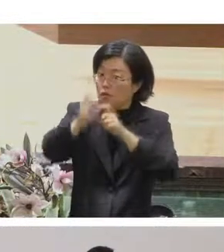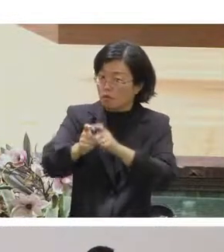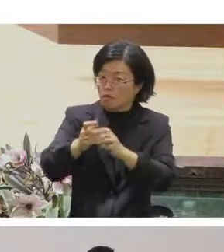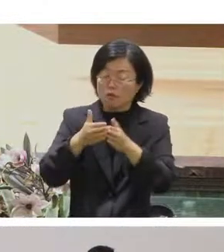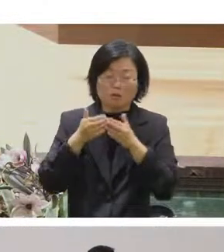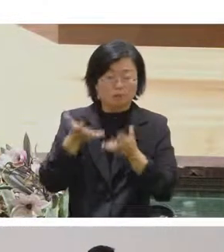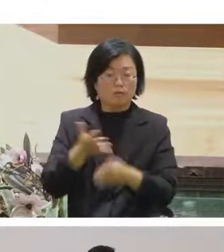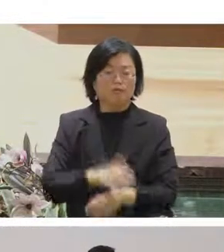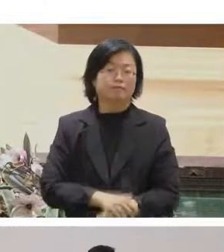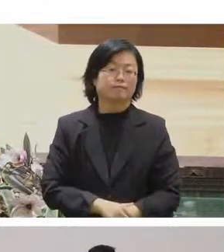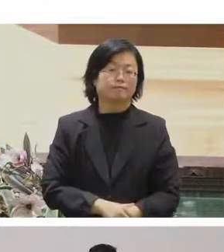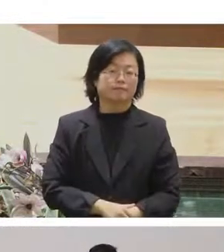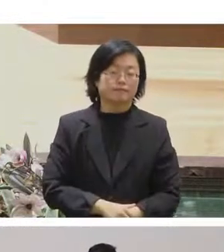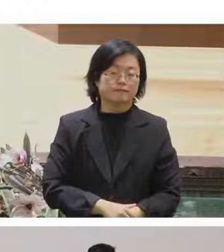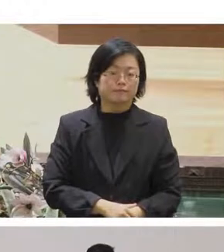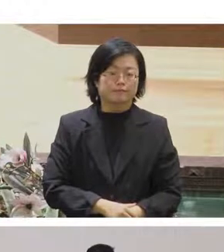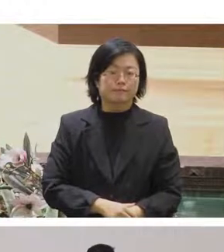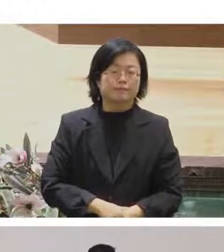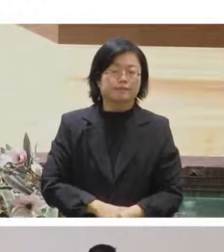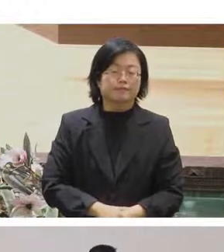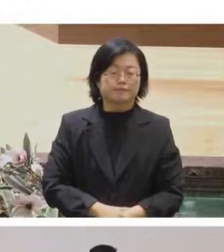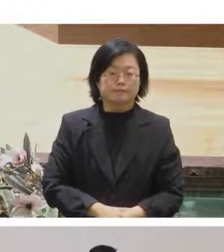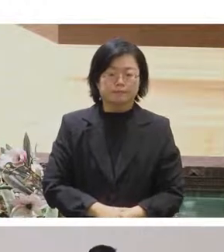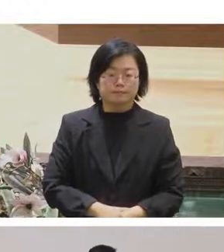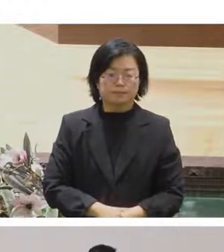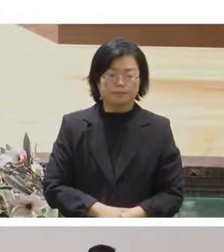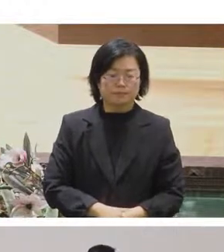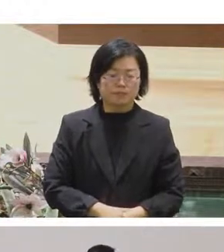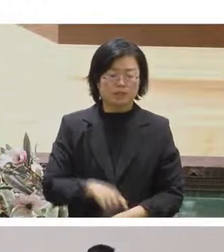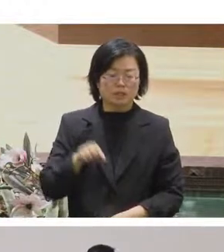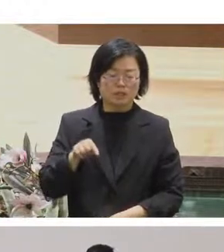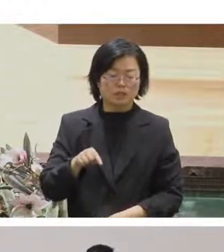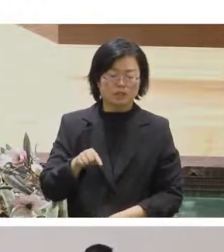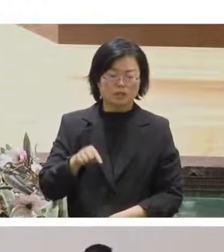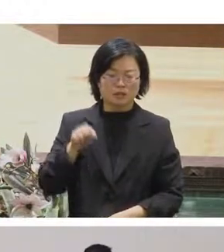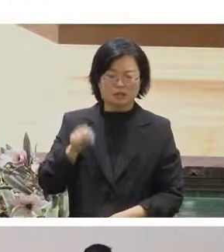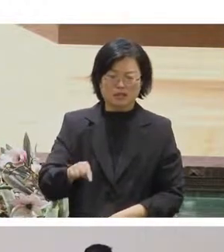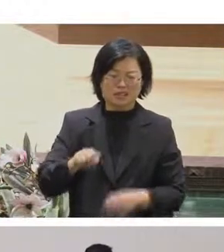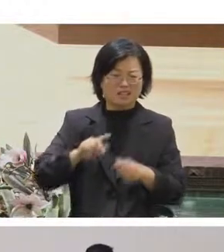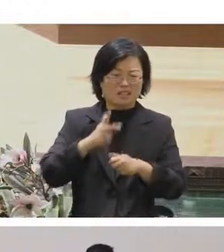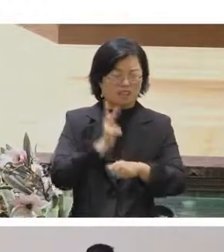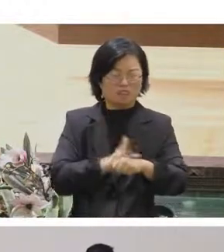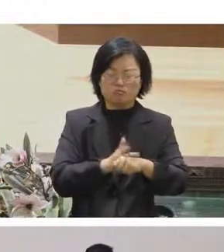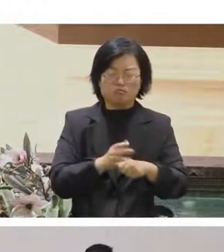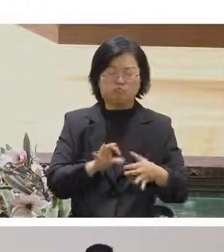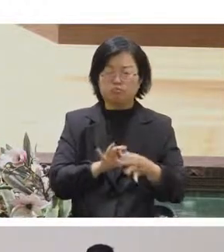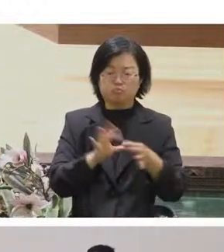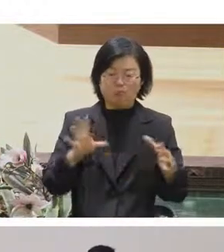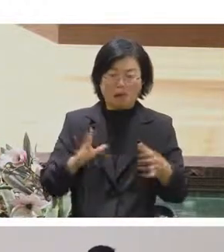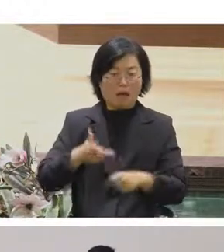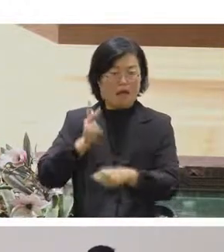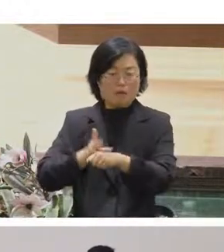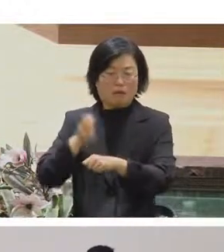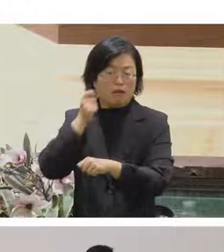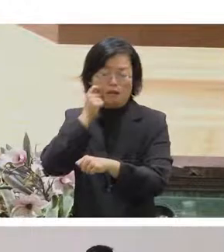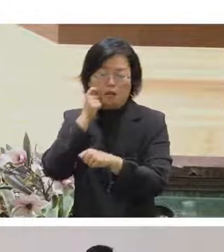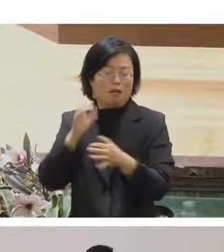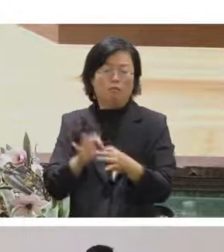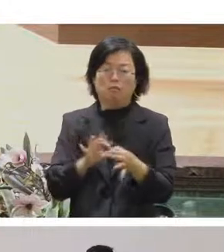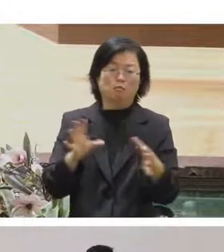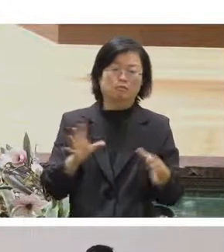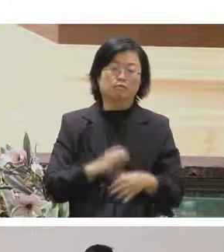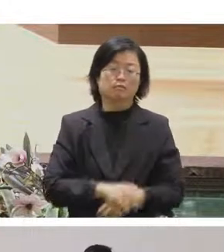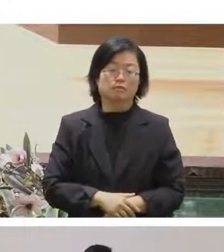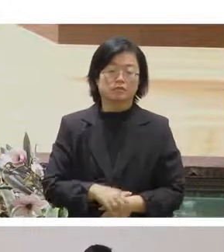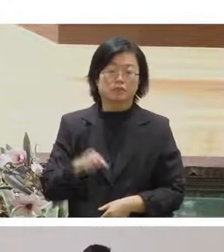所以它不太是關於我們跟我們的科技也不是關於說這個技術很難它比較是